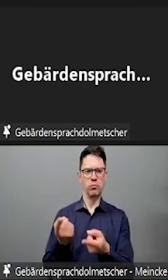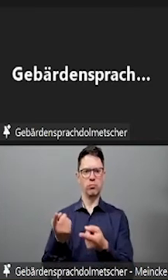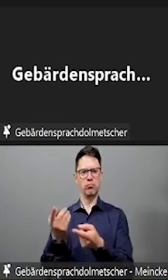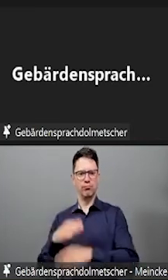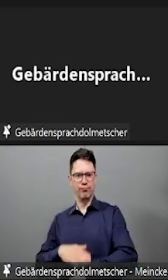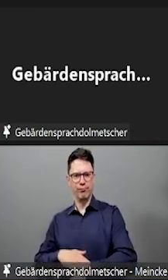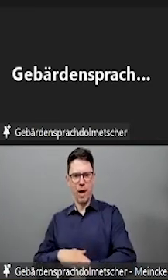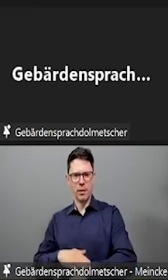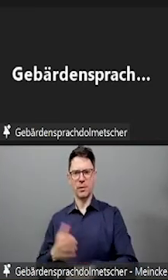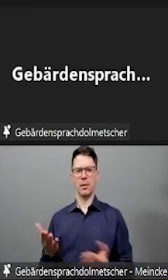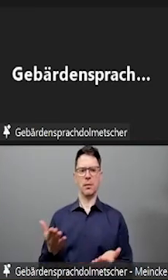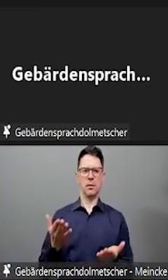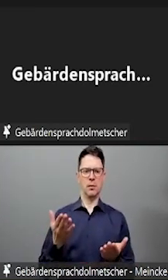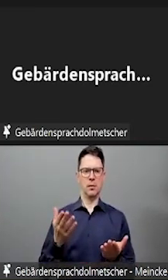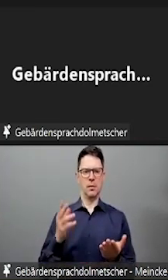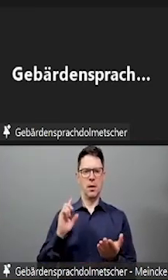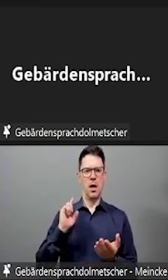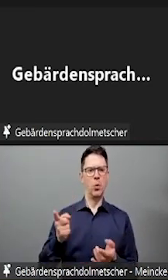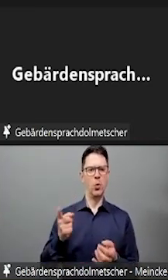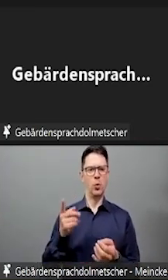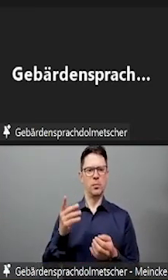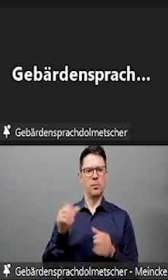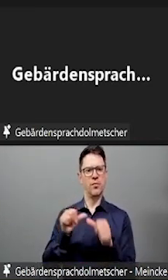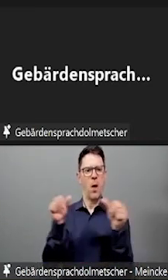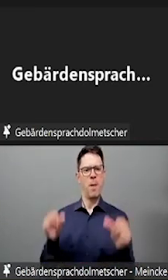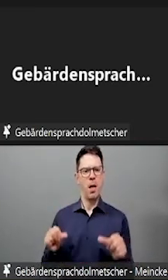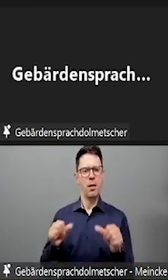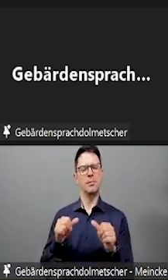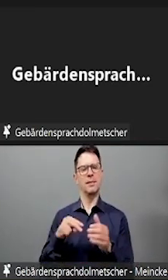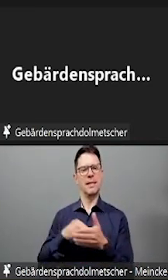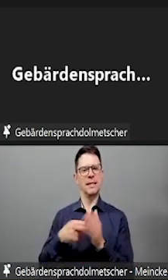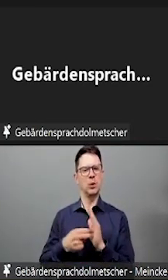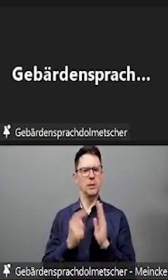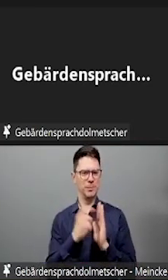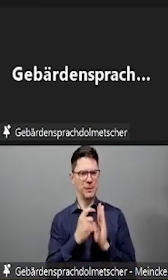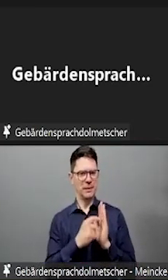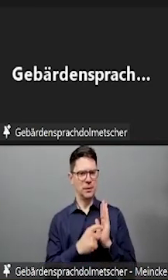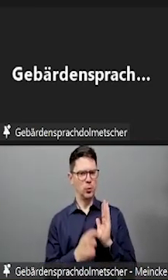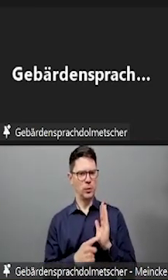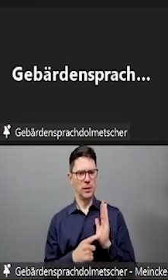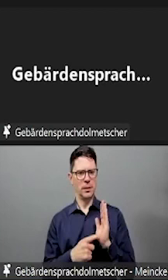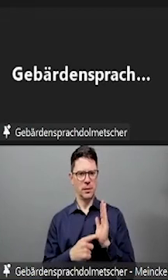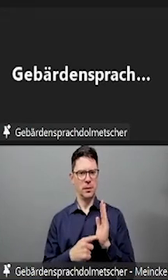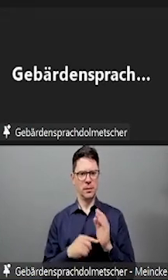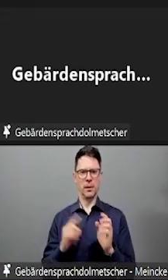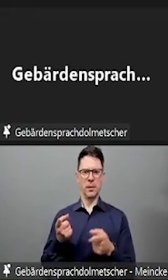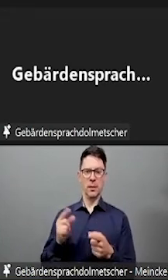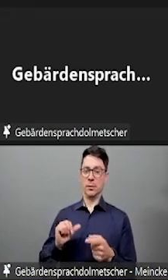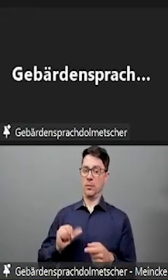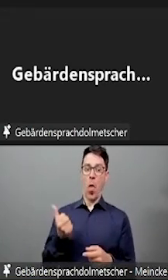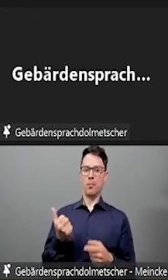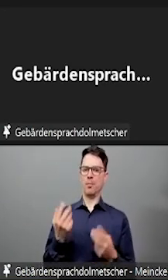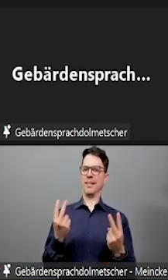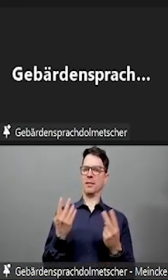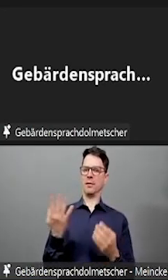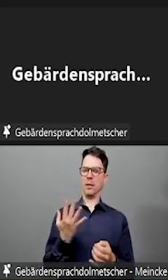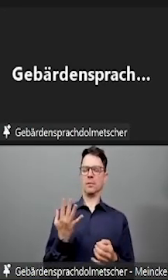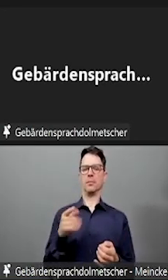Jetzt wollen wir etwas genauer auf die didaktischen Aspekte eingehen. Bei dem Punkt